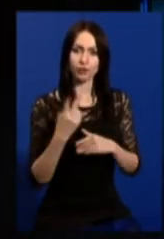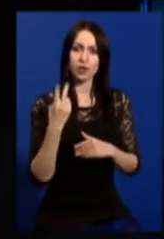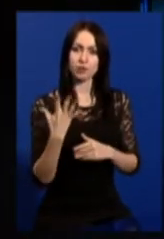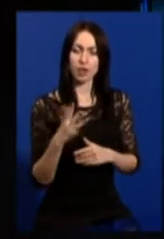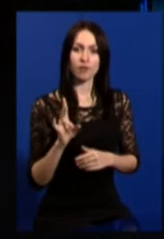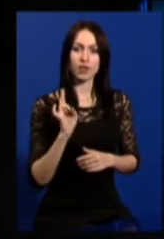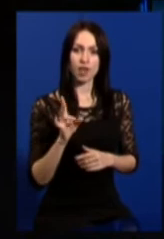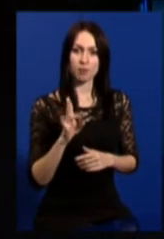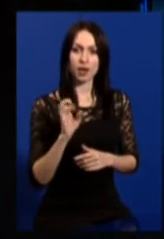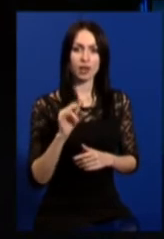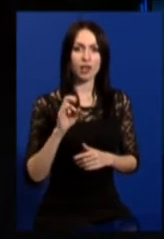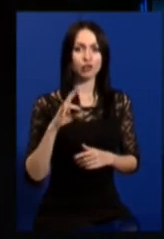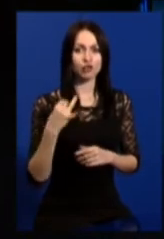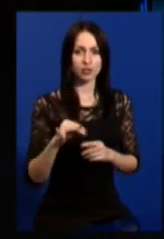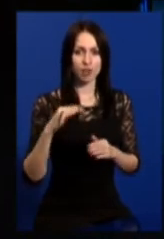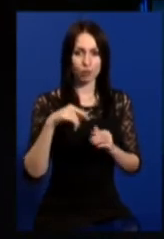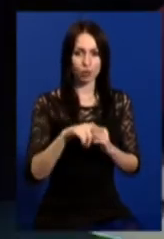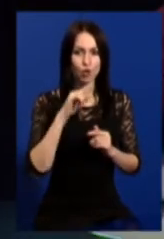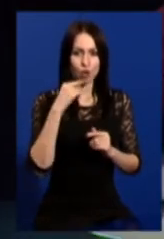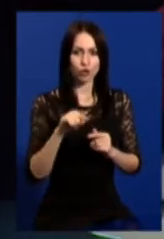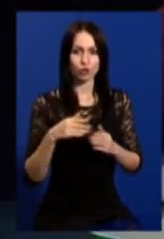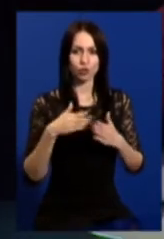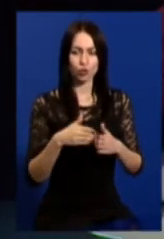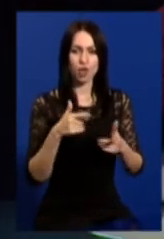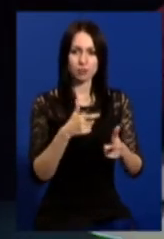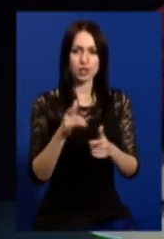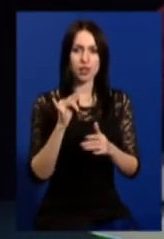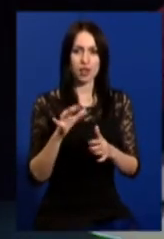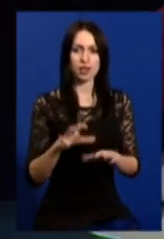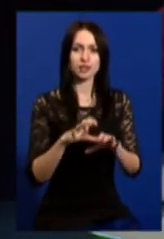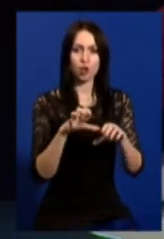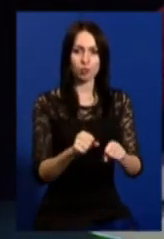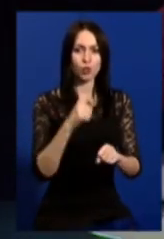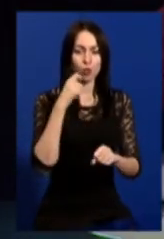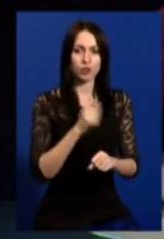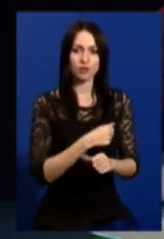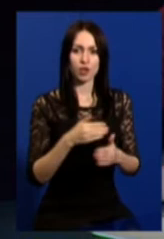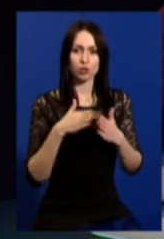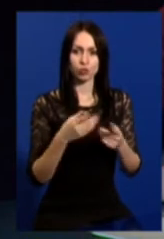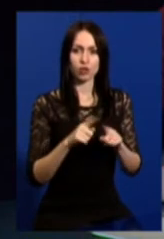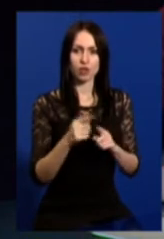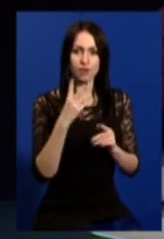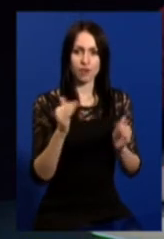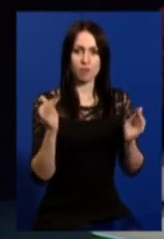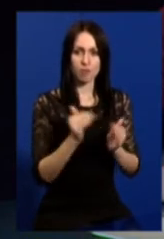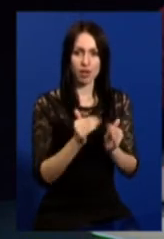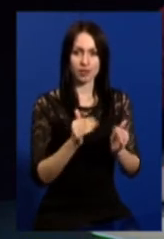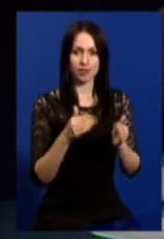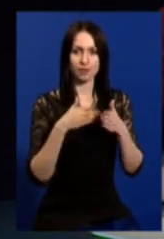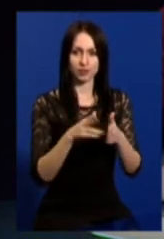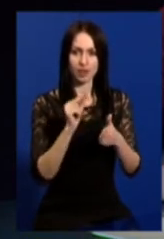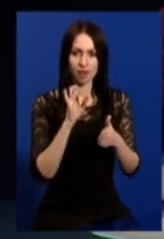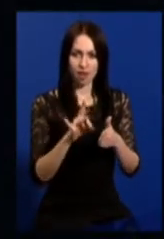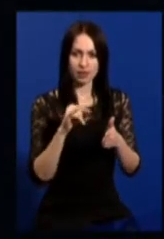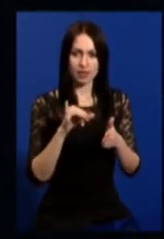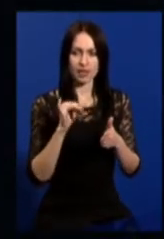листопада у Керченській протоці російські судна обстріляли та захопили українські військові судна. Це два малі броньовани артилерійські катери та